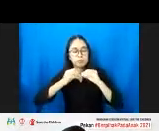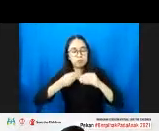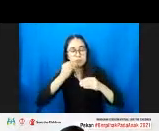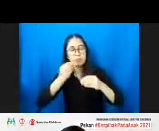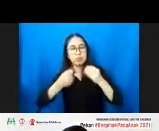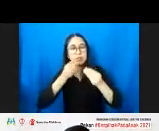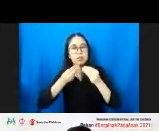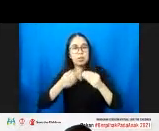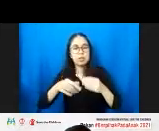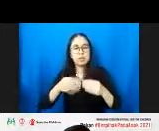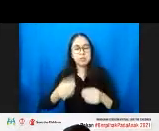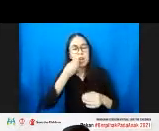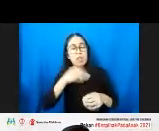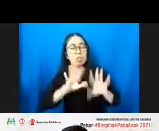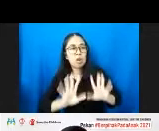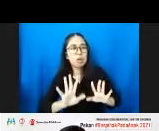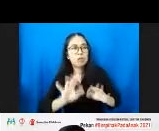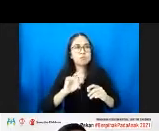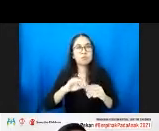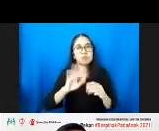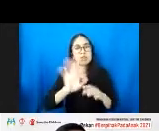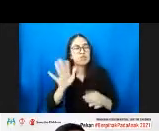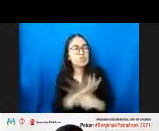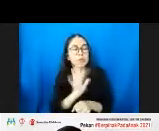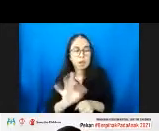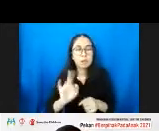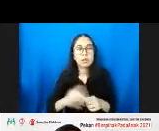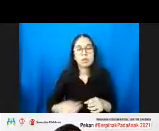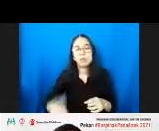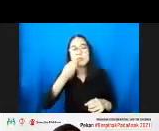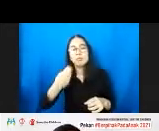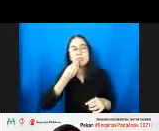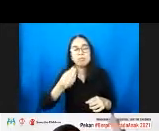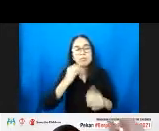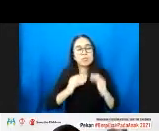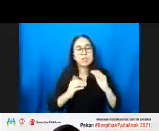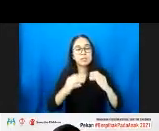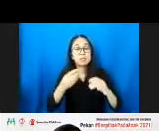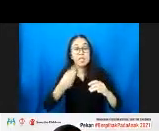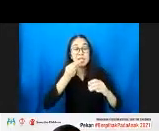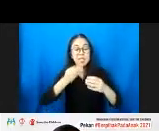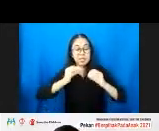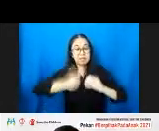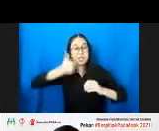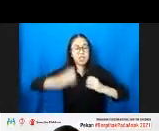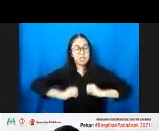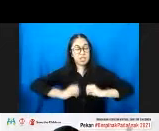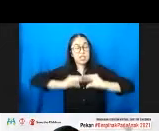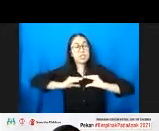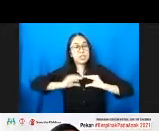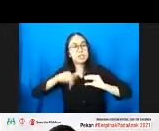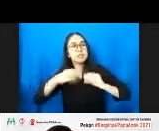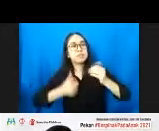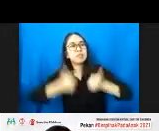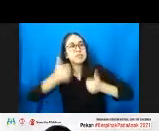yang tidak benar, tidak seimbang, masuk ke mulut anak. Tapi kalau ini konsumsinya memadai, cukup seimbang,